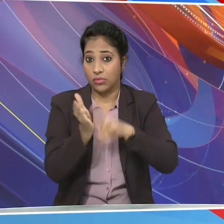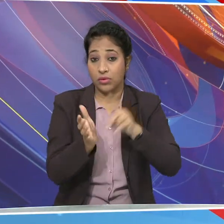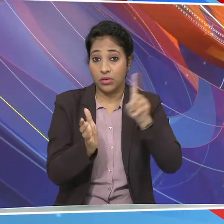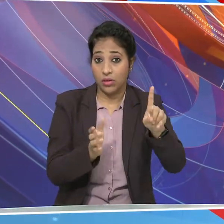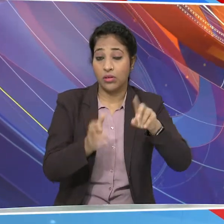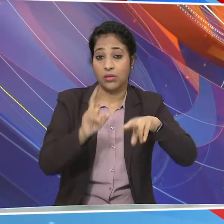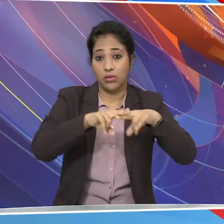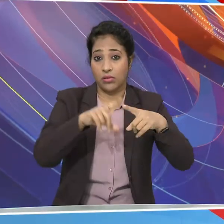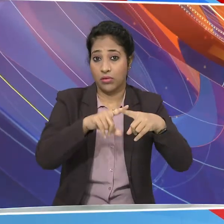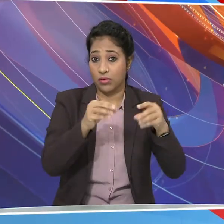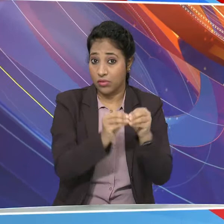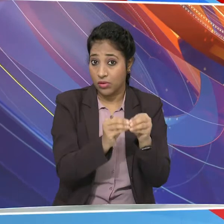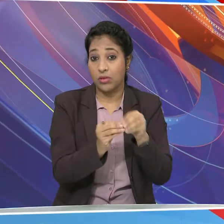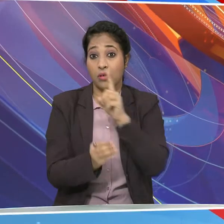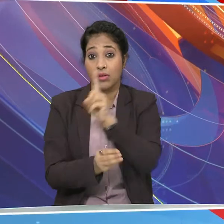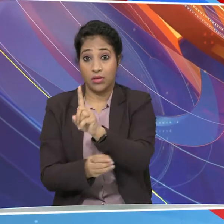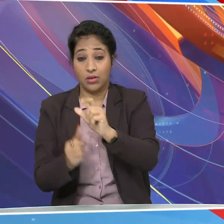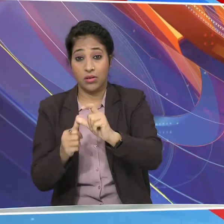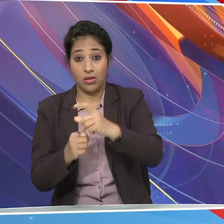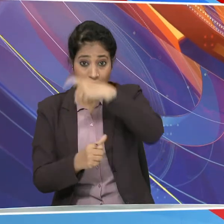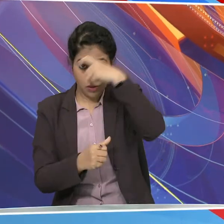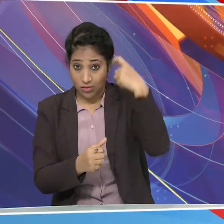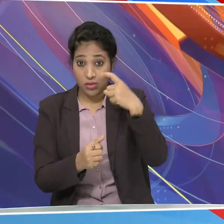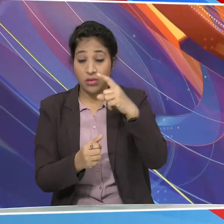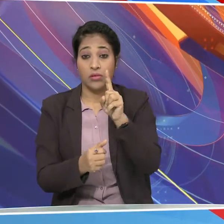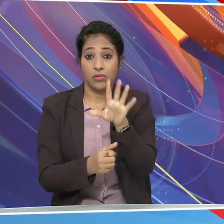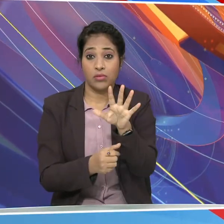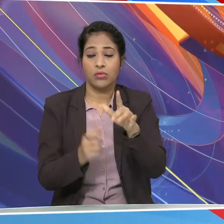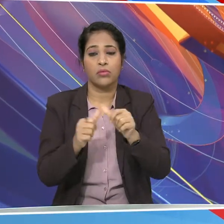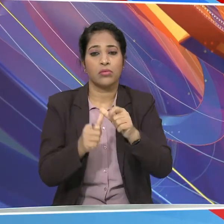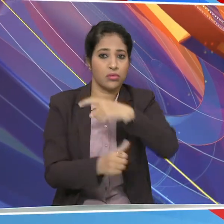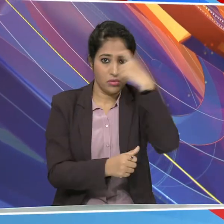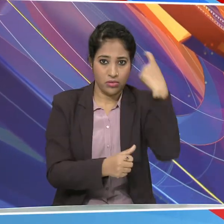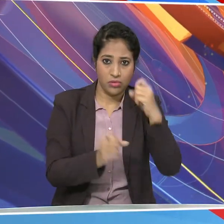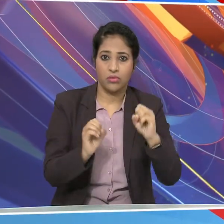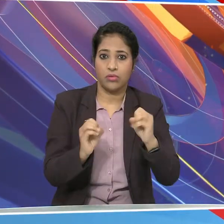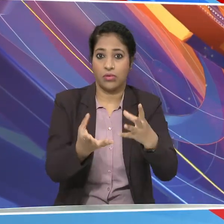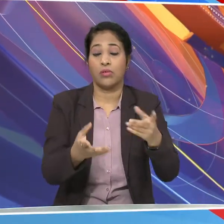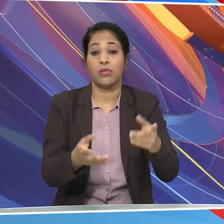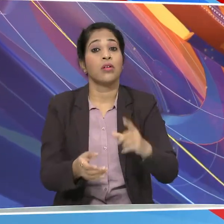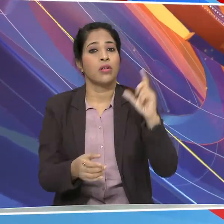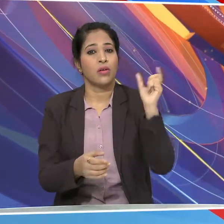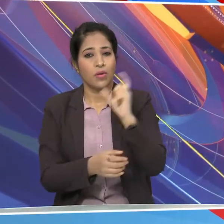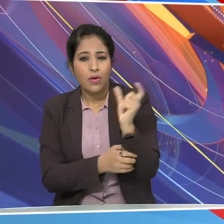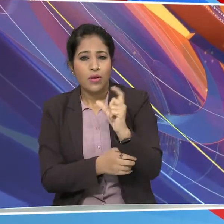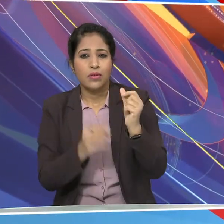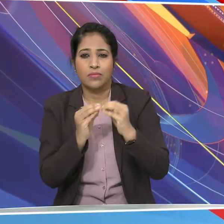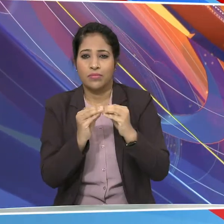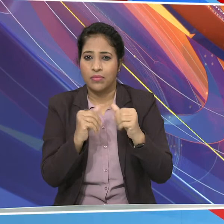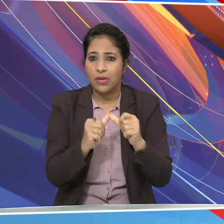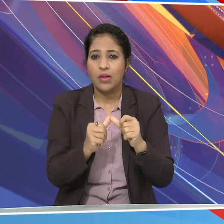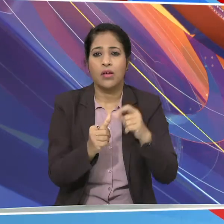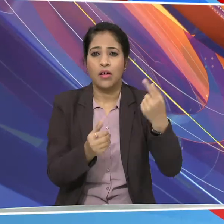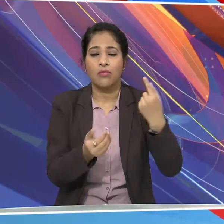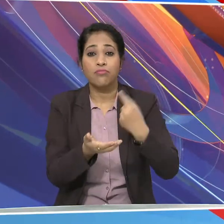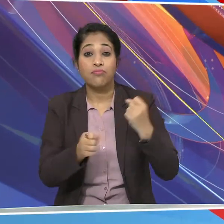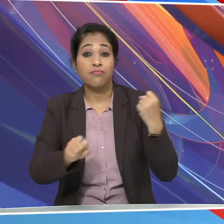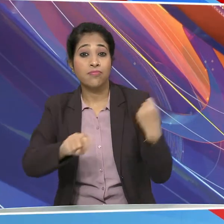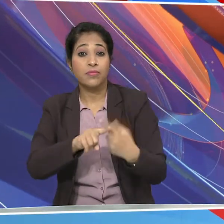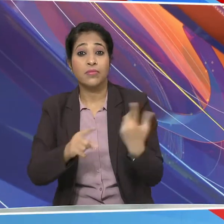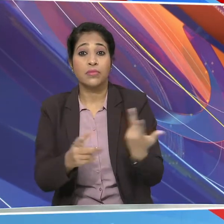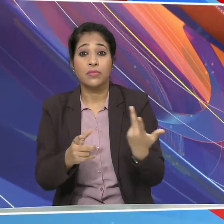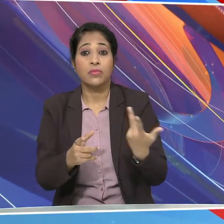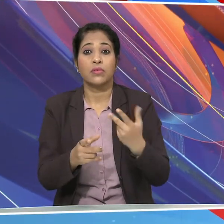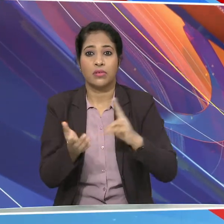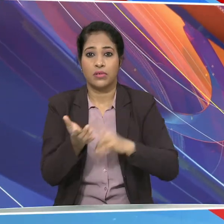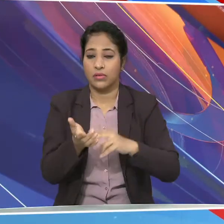और 1 अप्रेल से 15 अप्रेल के बीच आयोजित की जाएगी सनातक काले करमों के लिए राश्विध्य पात्रता सहप्रवेश परीक्षा